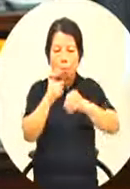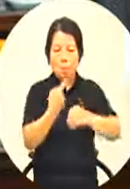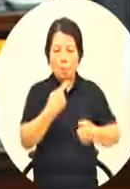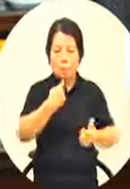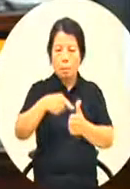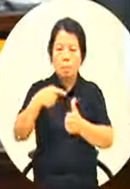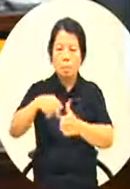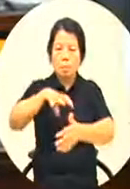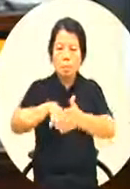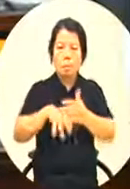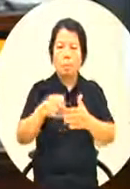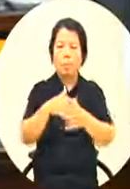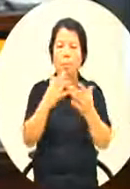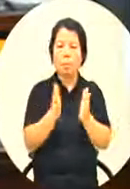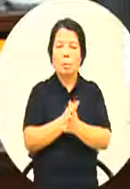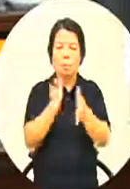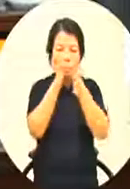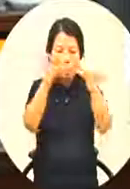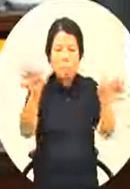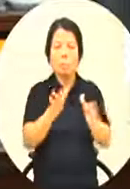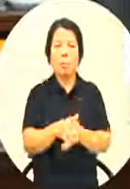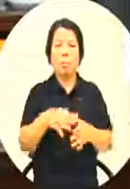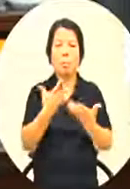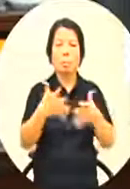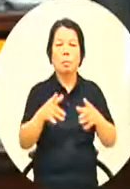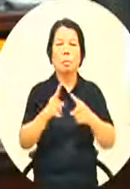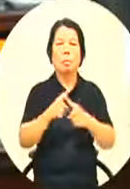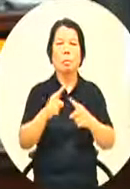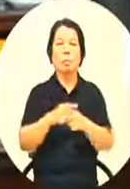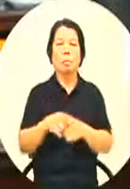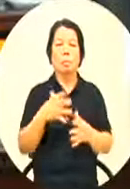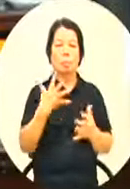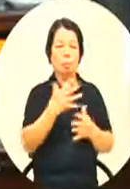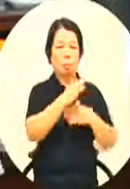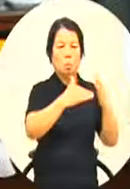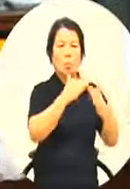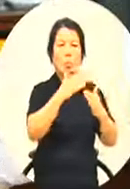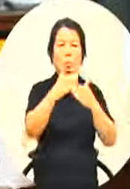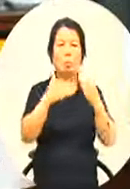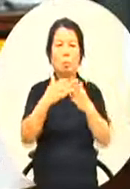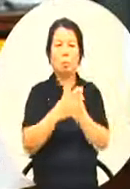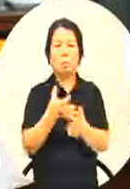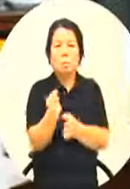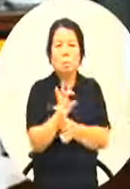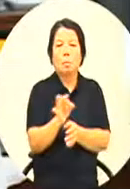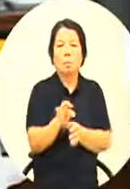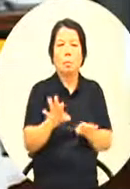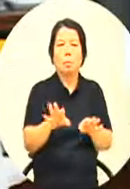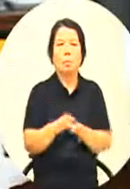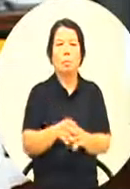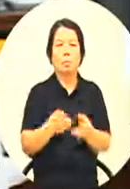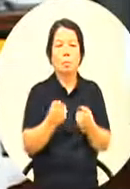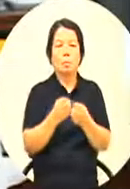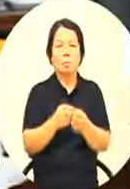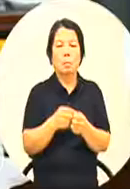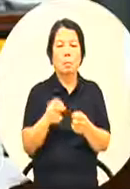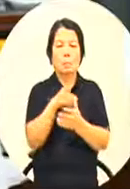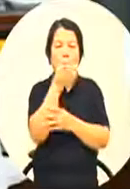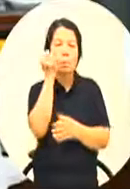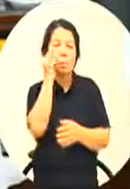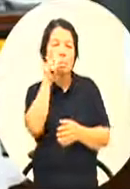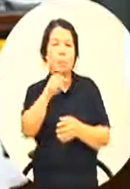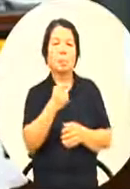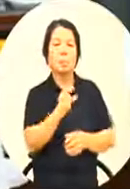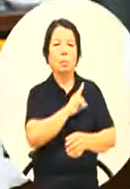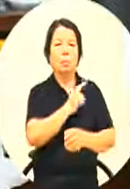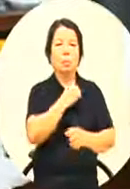已经无国界化而且好多人很多学校也做了免费开放的一个课程甚至于制作